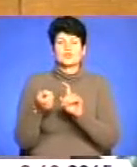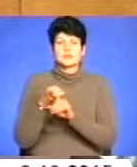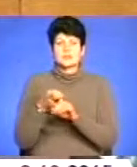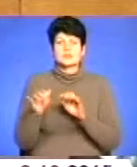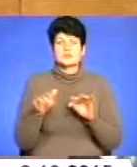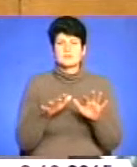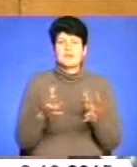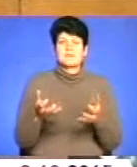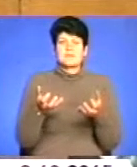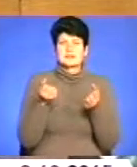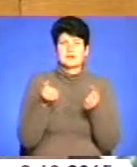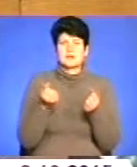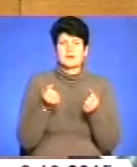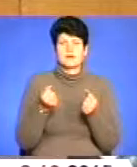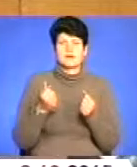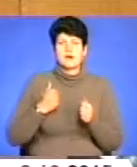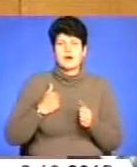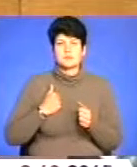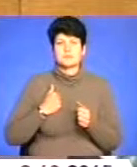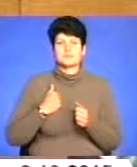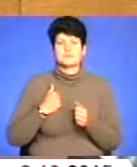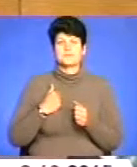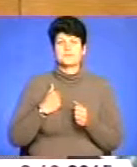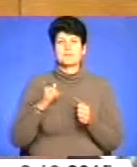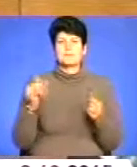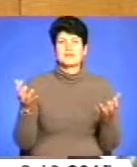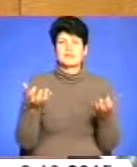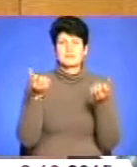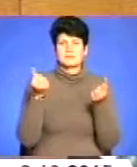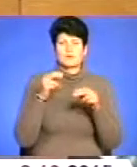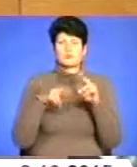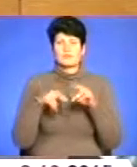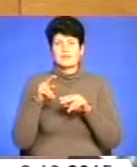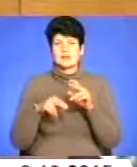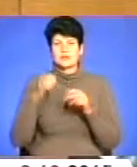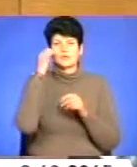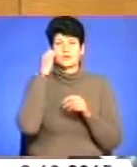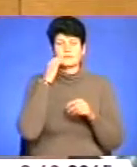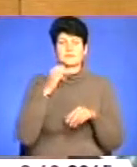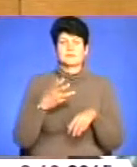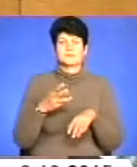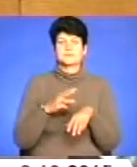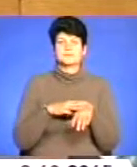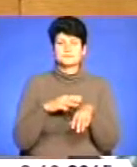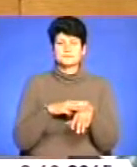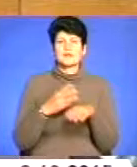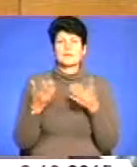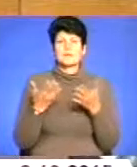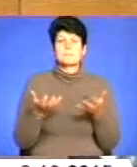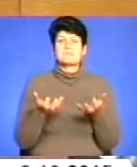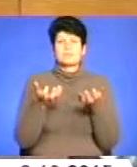справи і підтримки армії, і підтримки будівельників. Подякувати правоохоронним органам, котрі